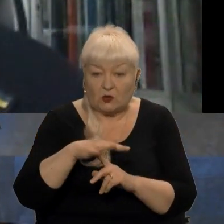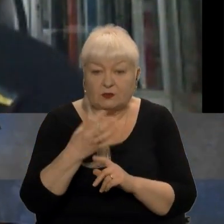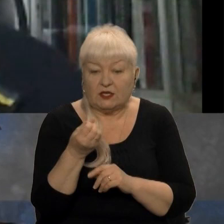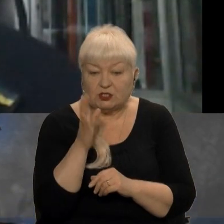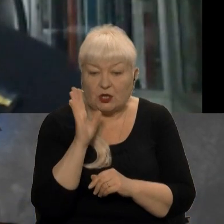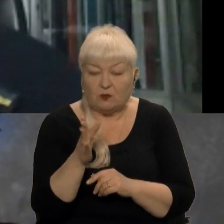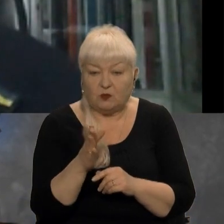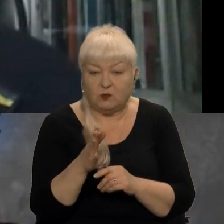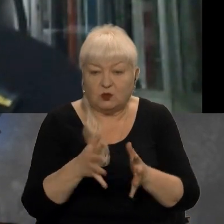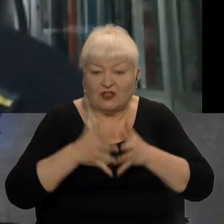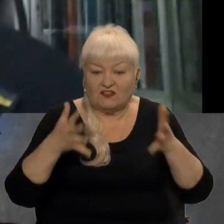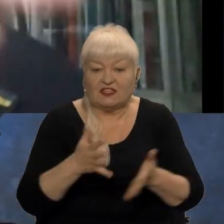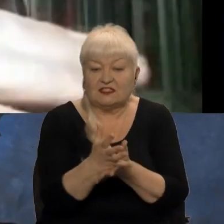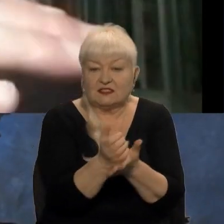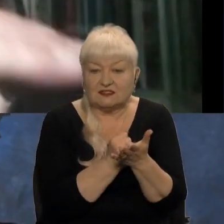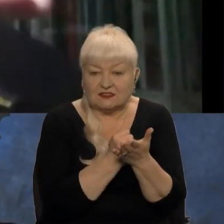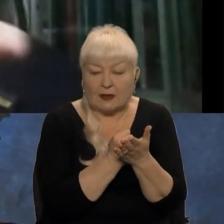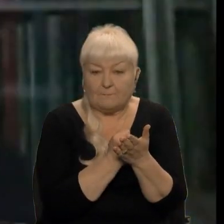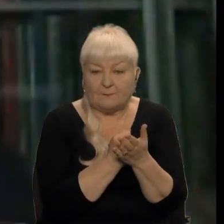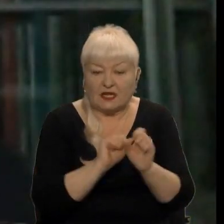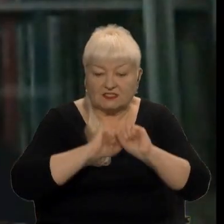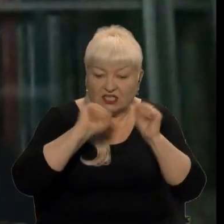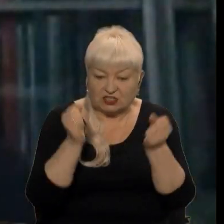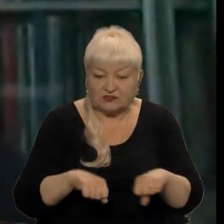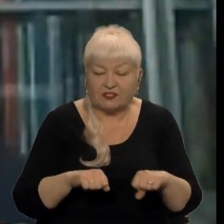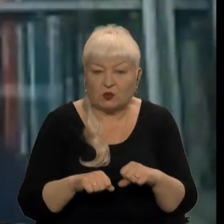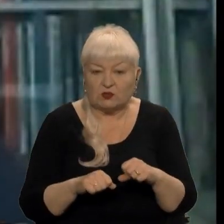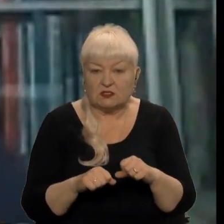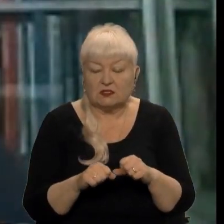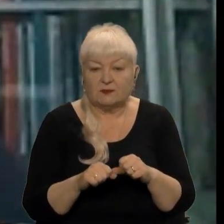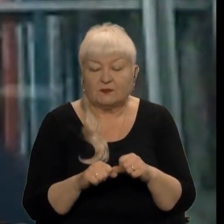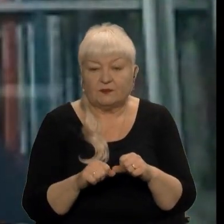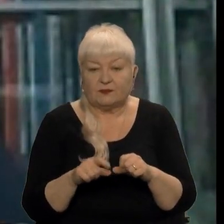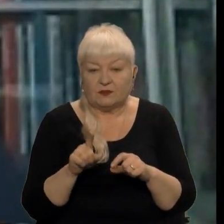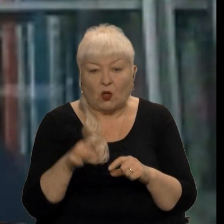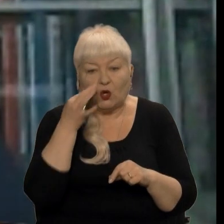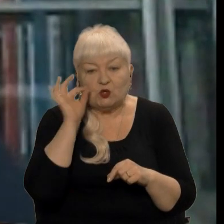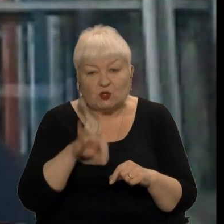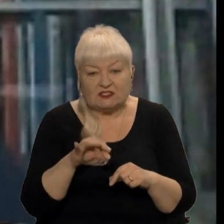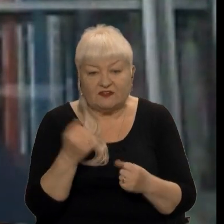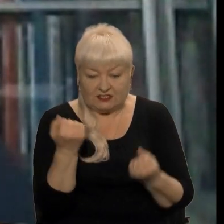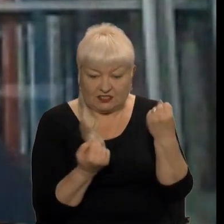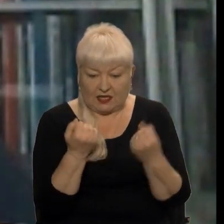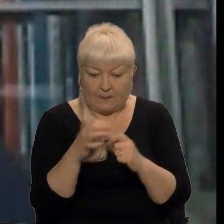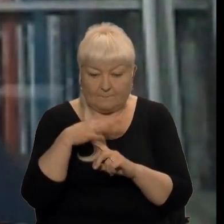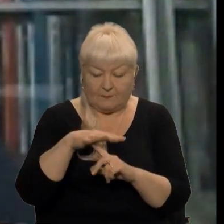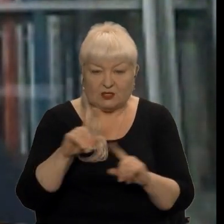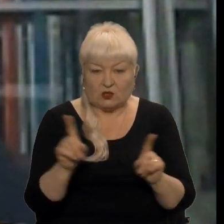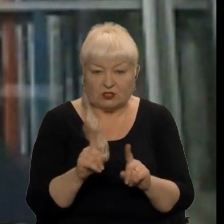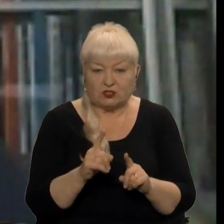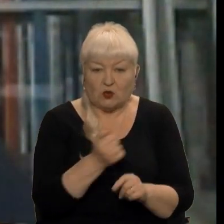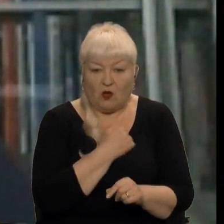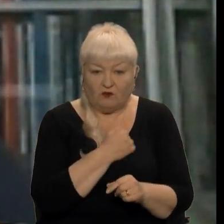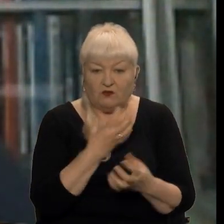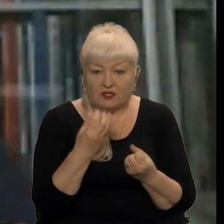великий запас горизонтальної швидкості, велика горизонтальна швидкість, то досвідчені пілоти, які воювали ще в Афганістані,